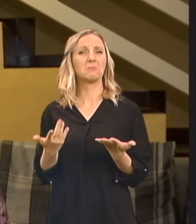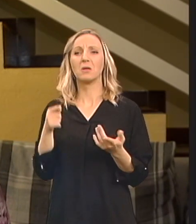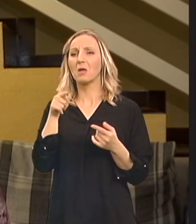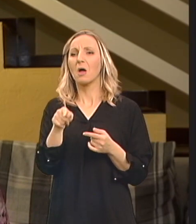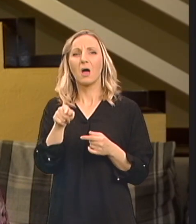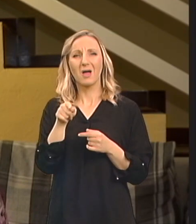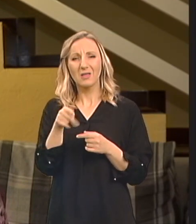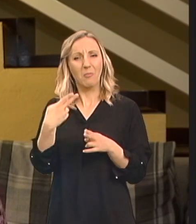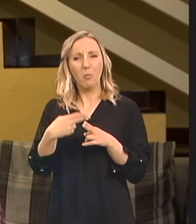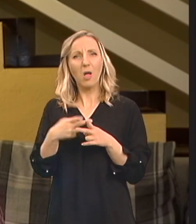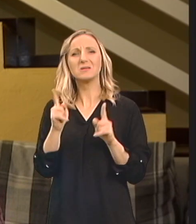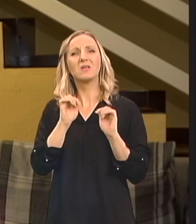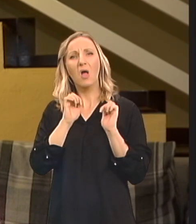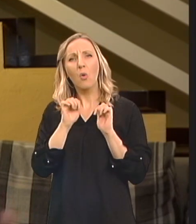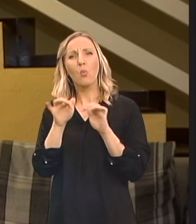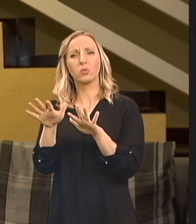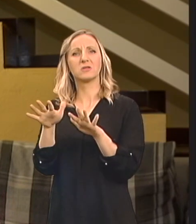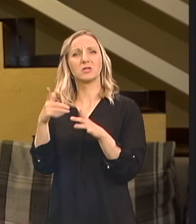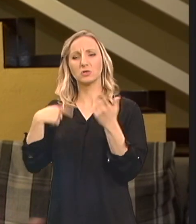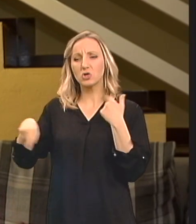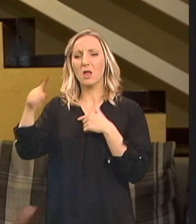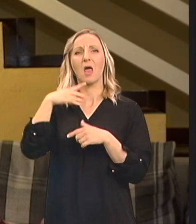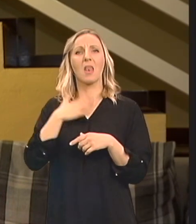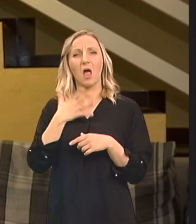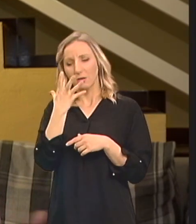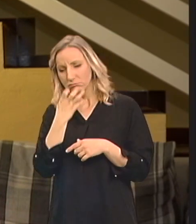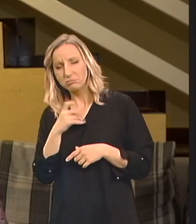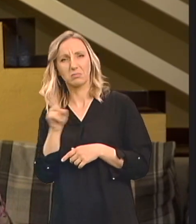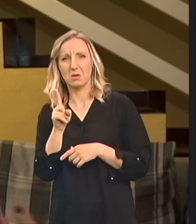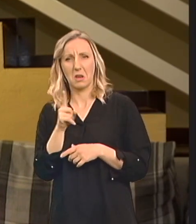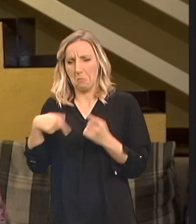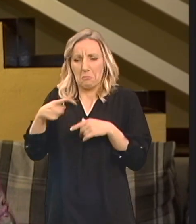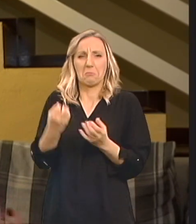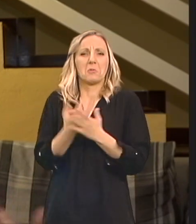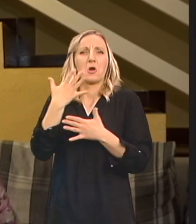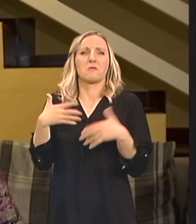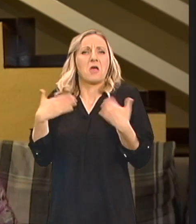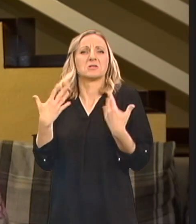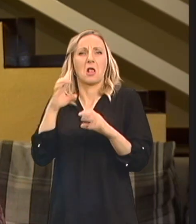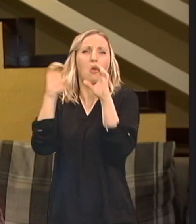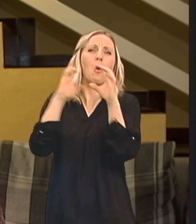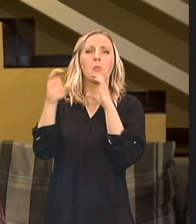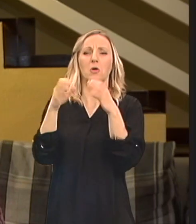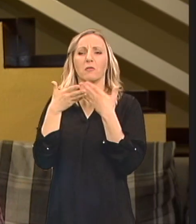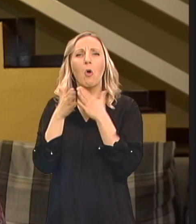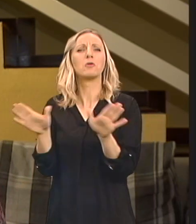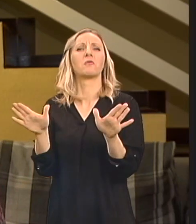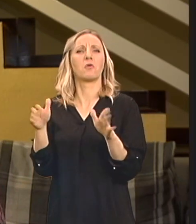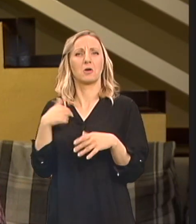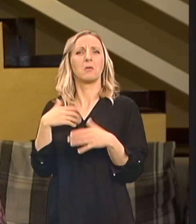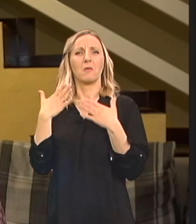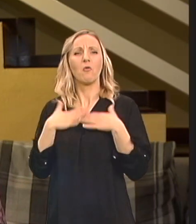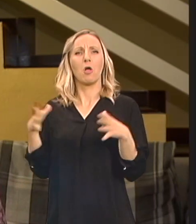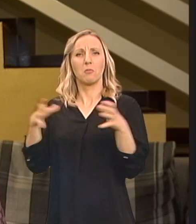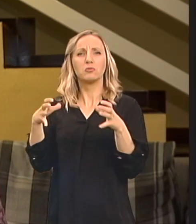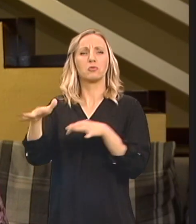ne utiče Pretjerano na Naše karaktere Inače smo po prirodi Komunikativni Veseli I otvoreni I volimo Volimo